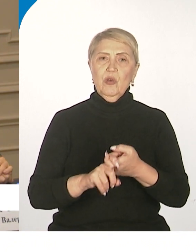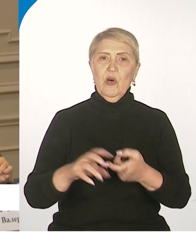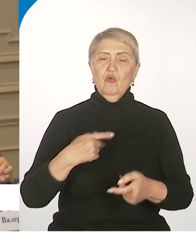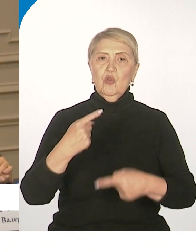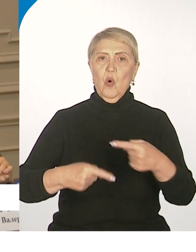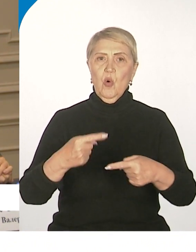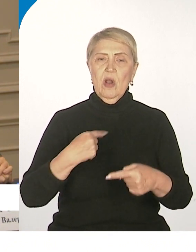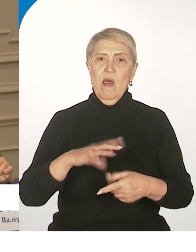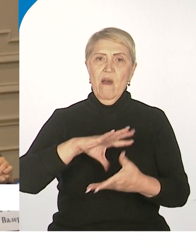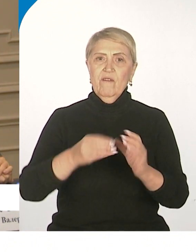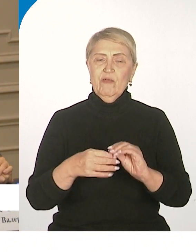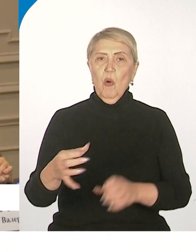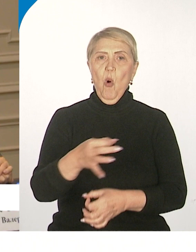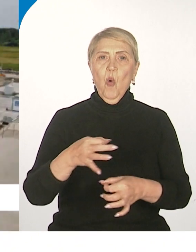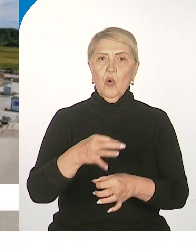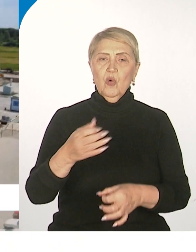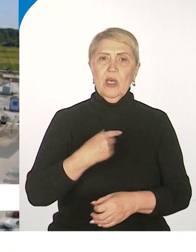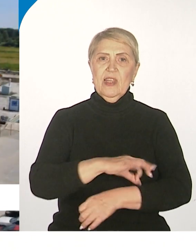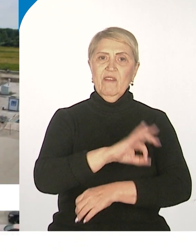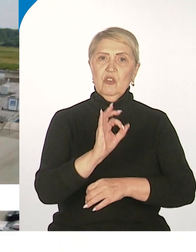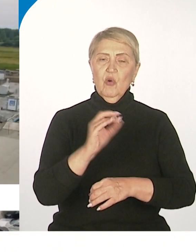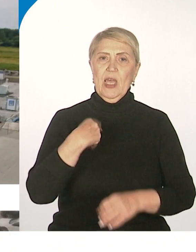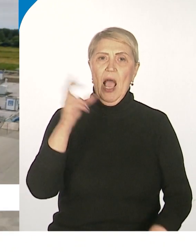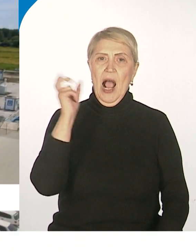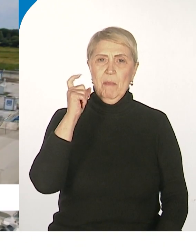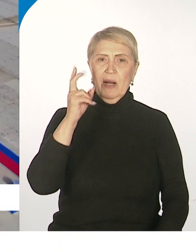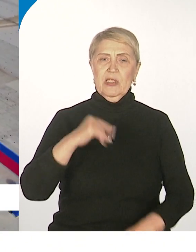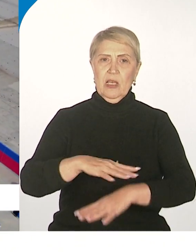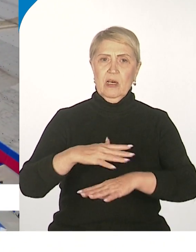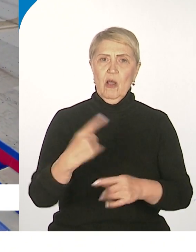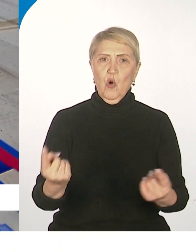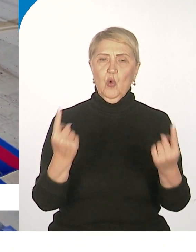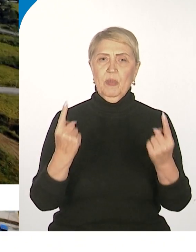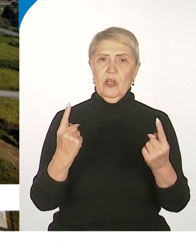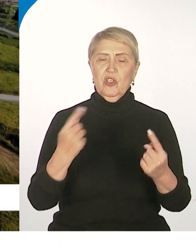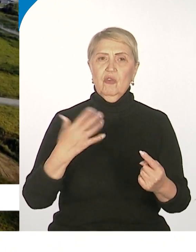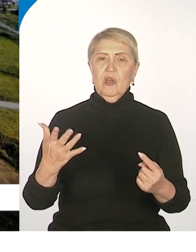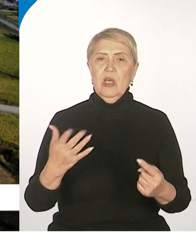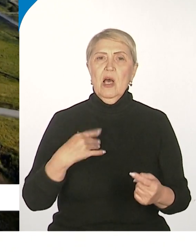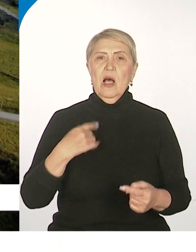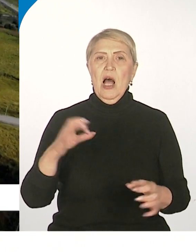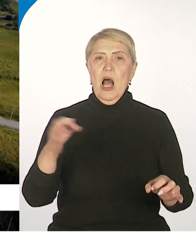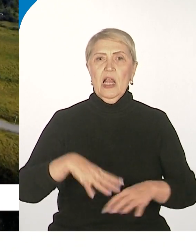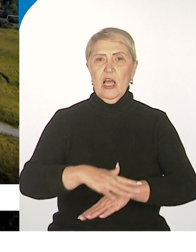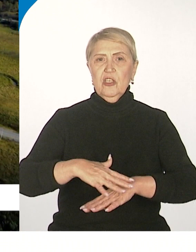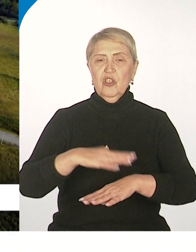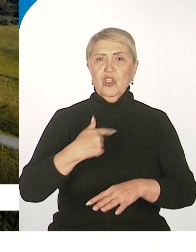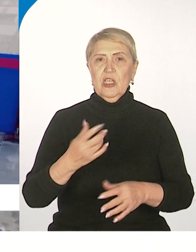округе на Востоке. Хабаровский край – крупнейший транспортно-логистический центр Востока.